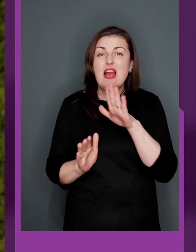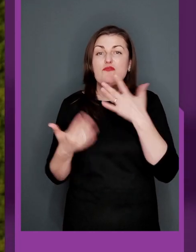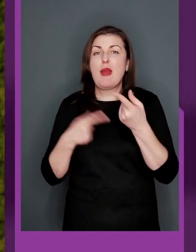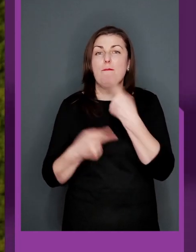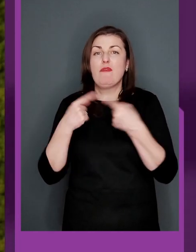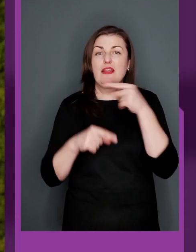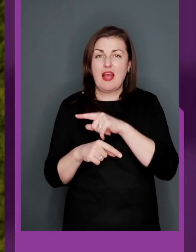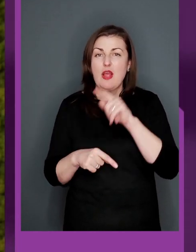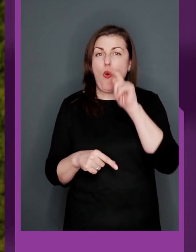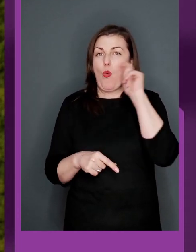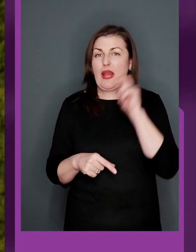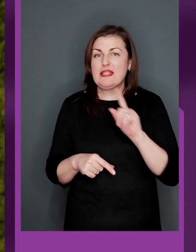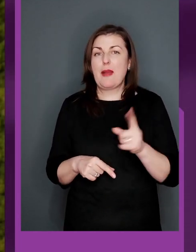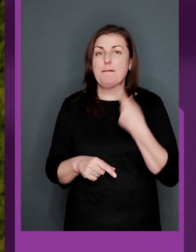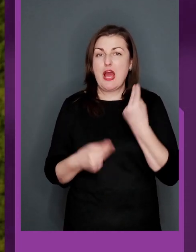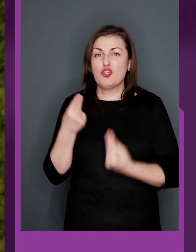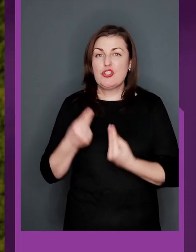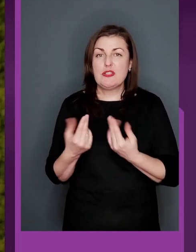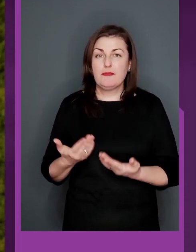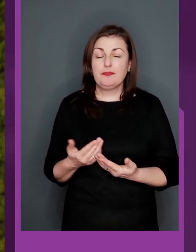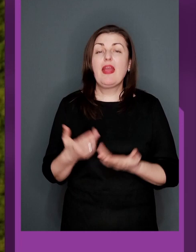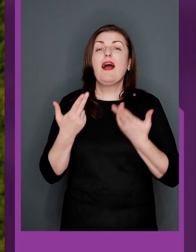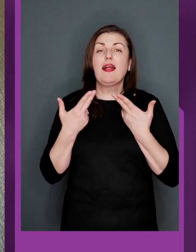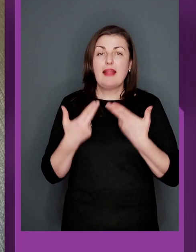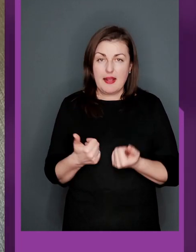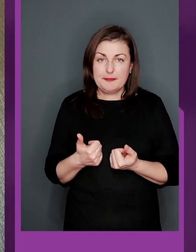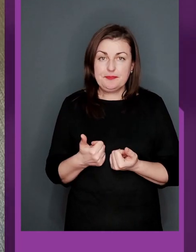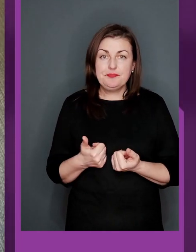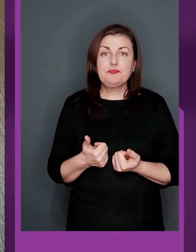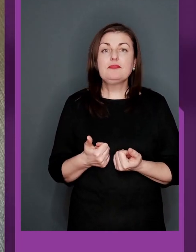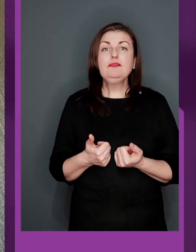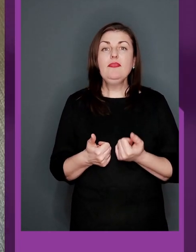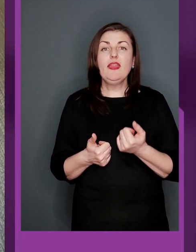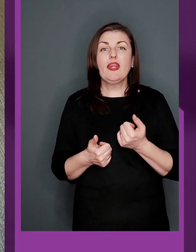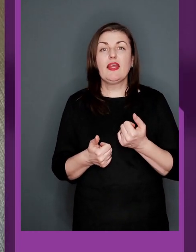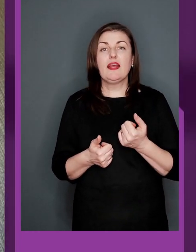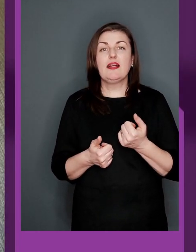відпустка, далі в вересні вже повертається українська першість. Так,